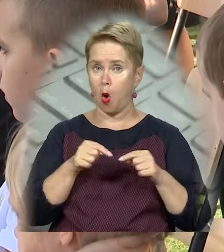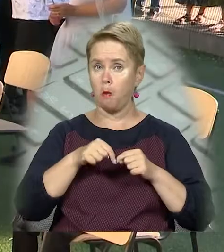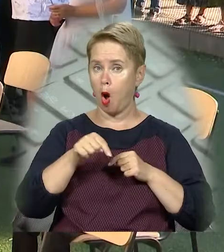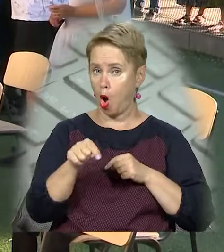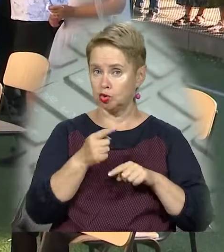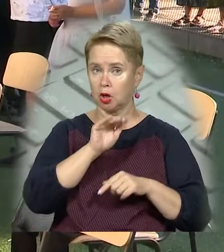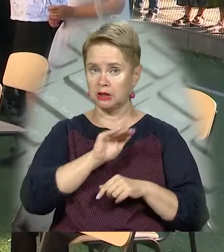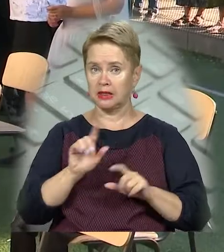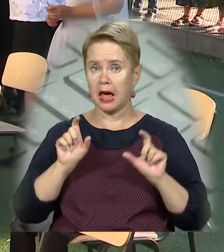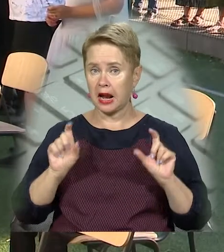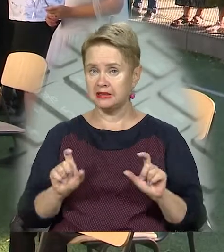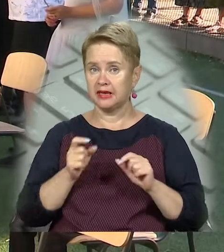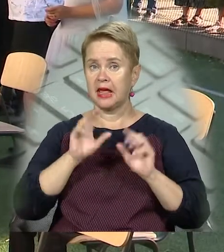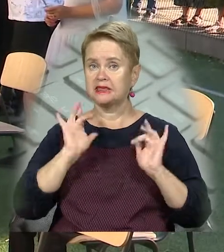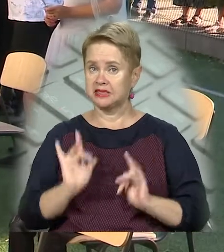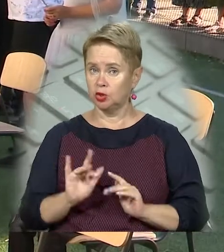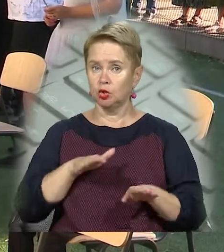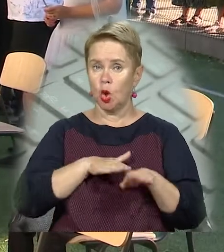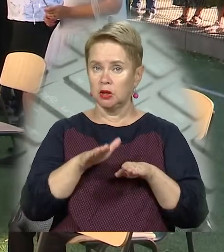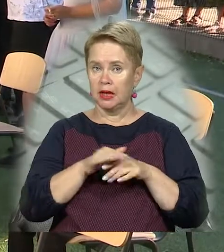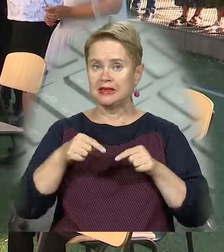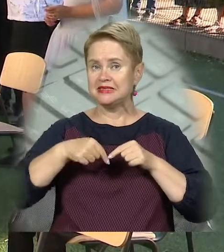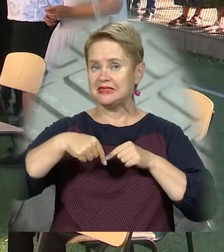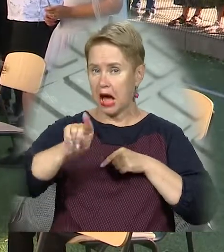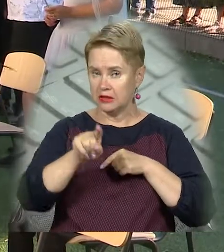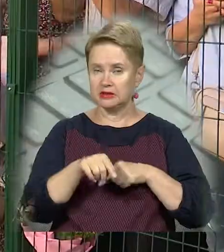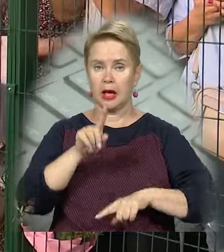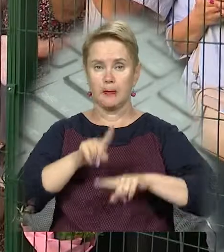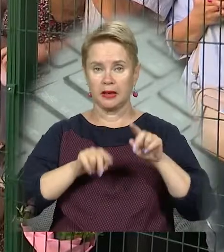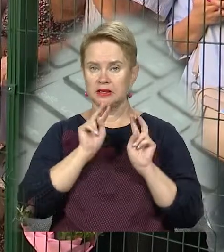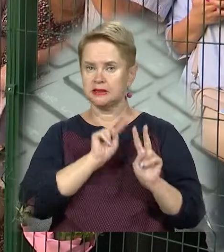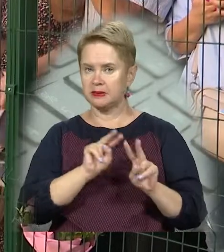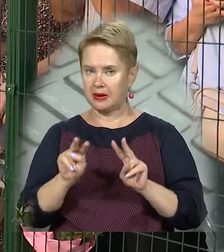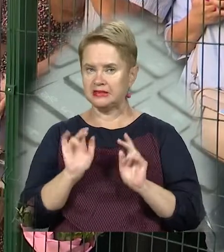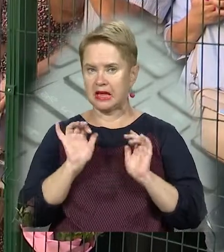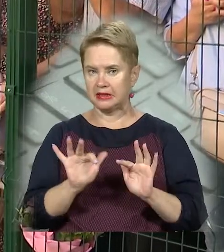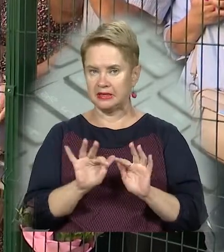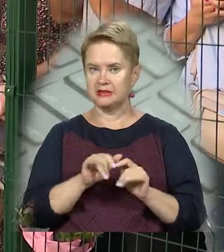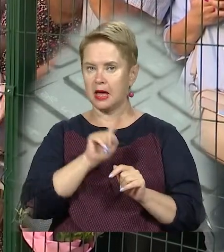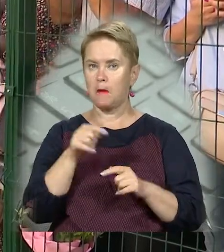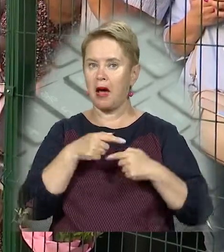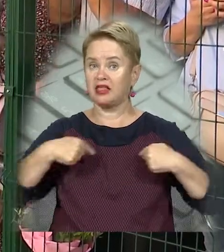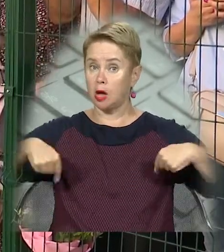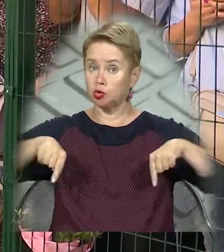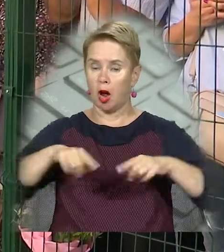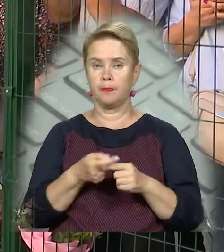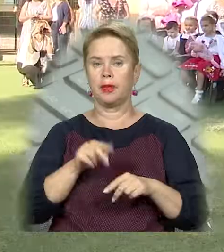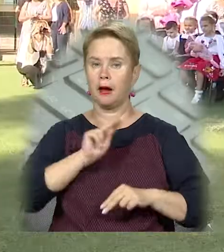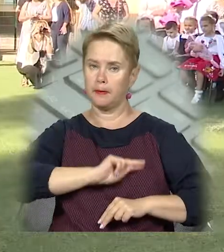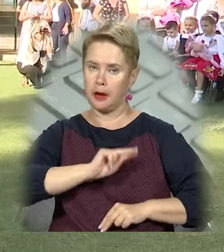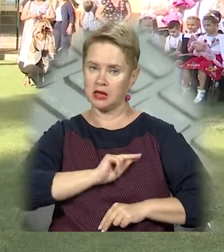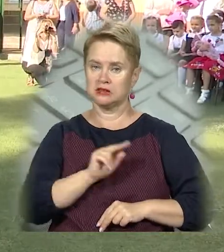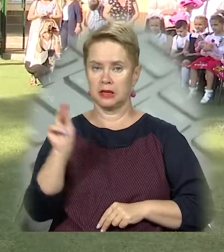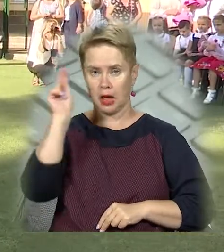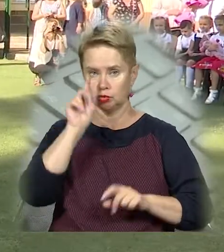обмеження. Дітей розсадили на стільчики із дотриманням дистанції. Батьки ж спостерігали за дійством за меж майданчика. Працювати